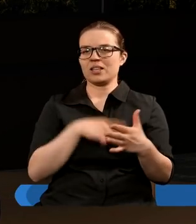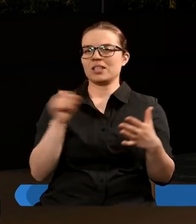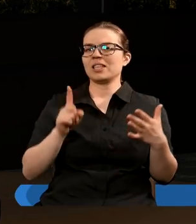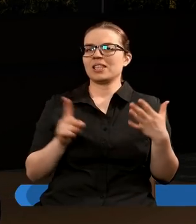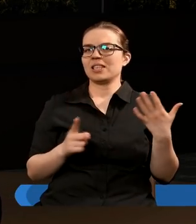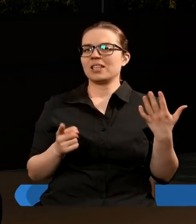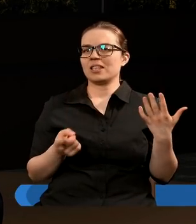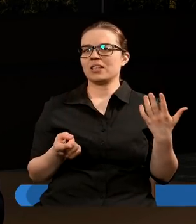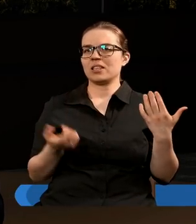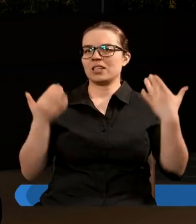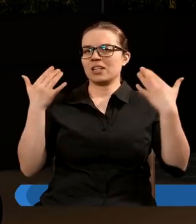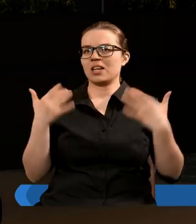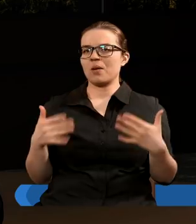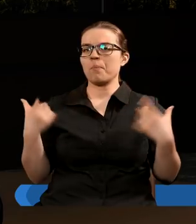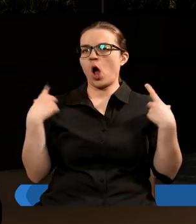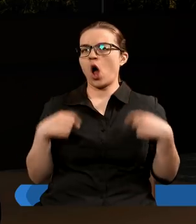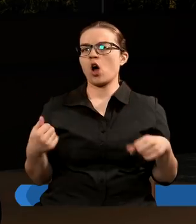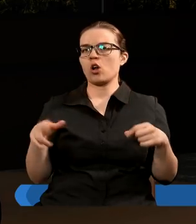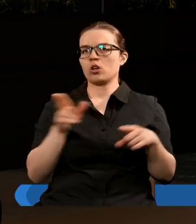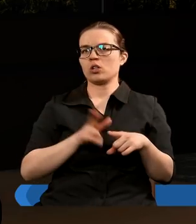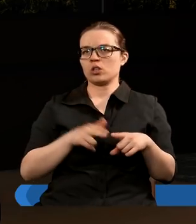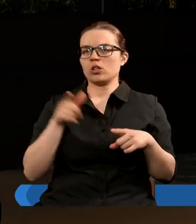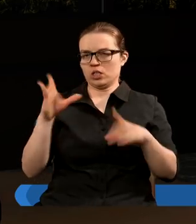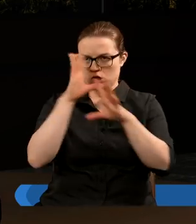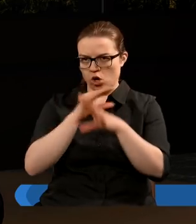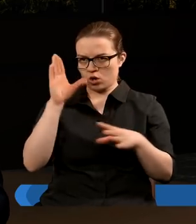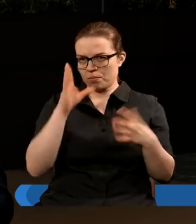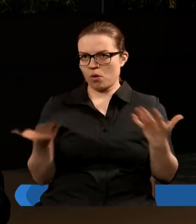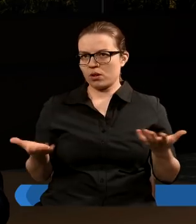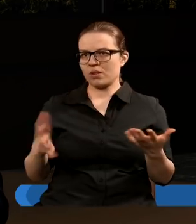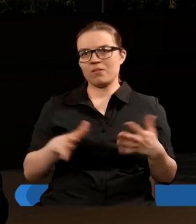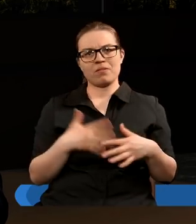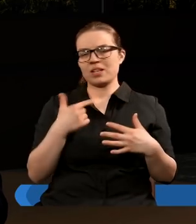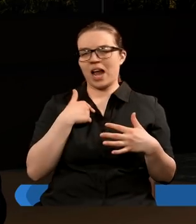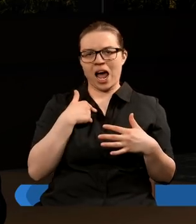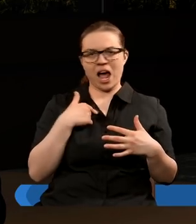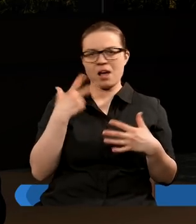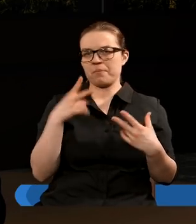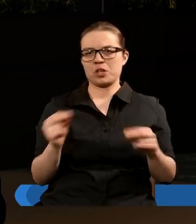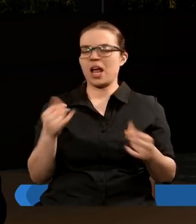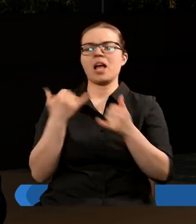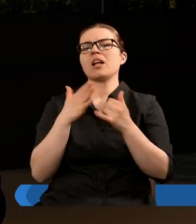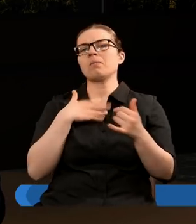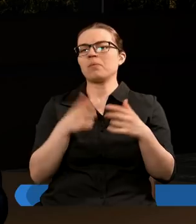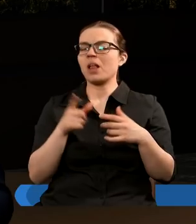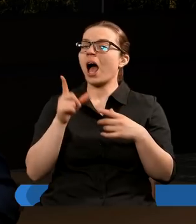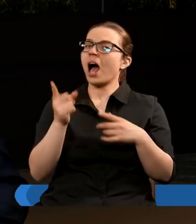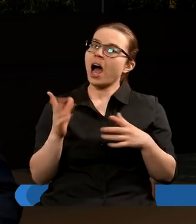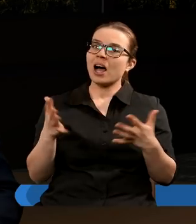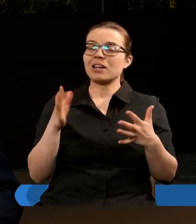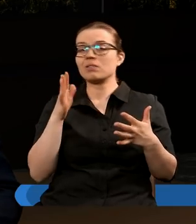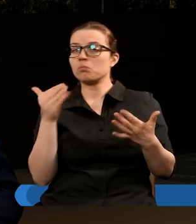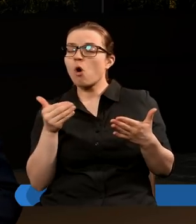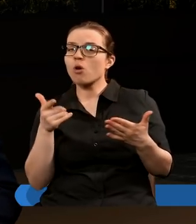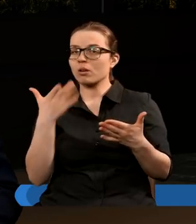liczby osób cztących Boga, wydaje mi się, że nie, a de facto to jest